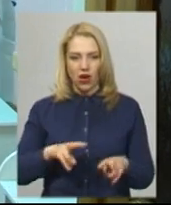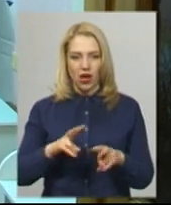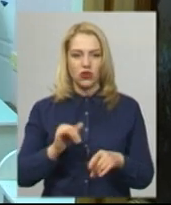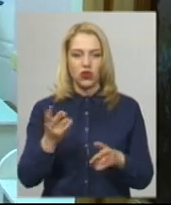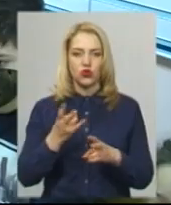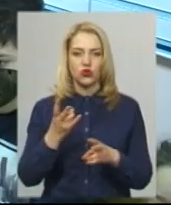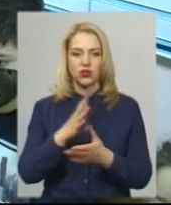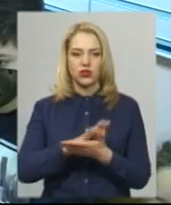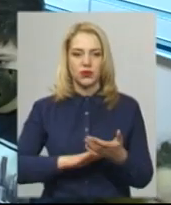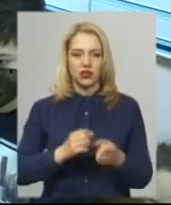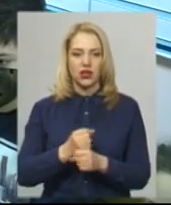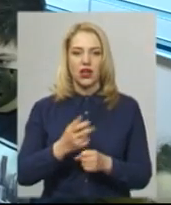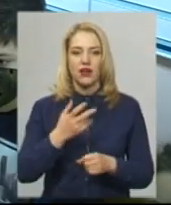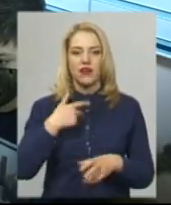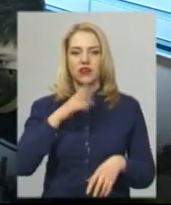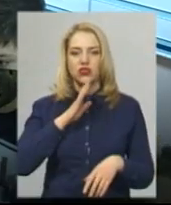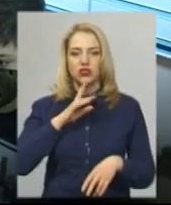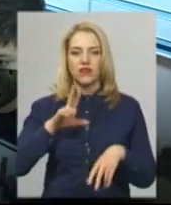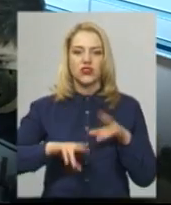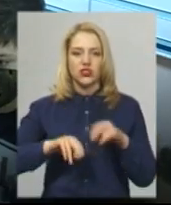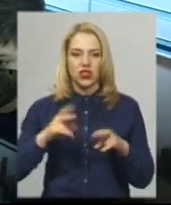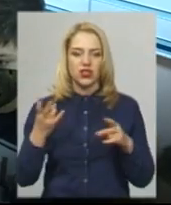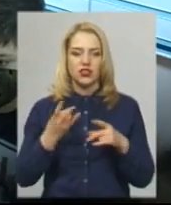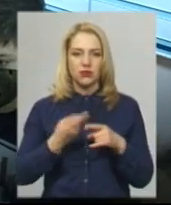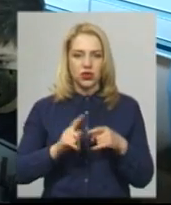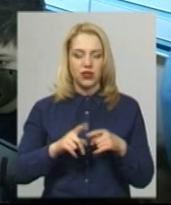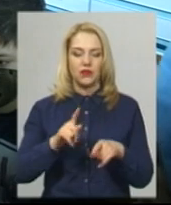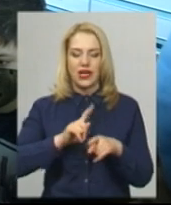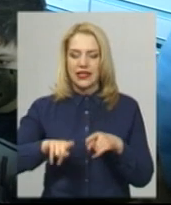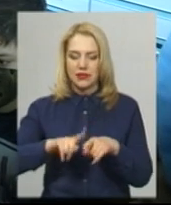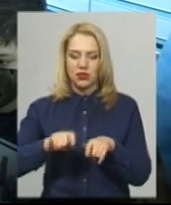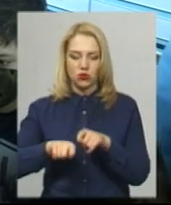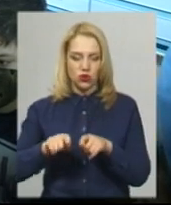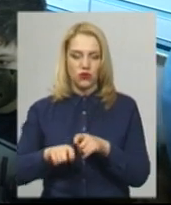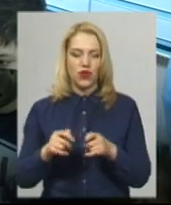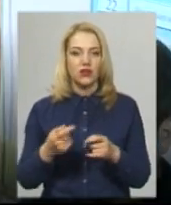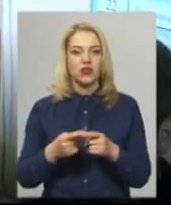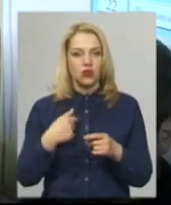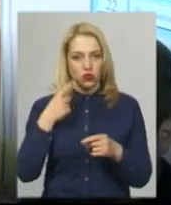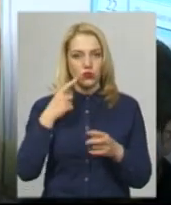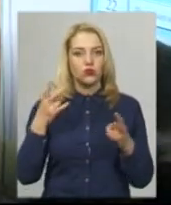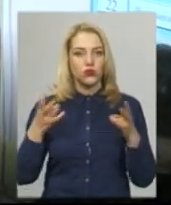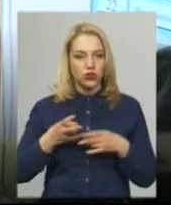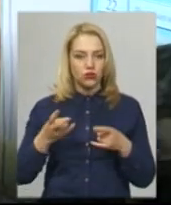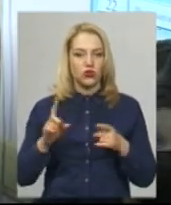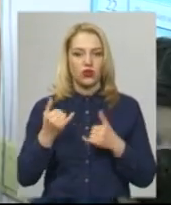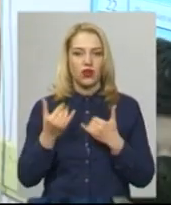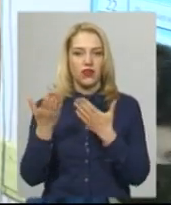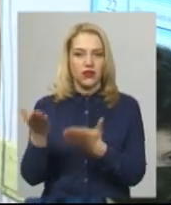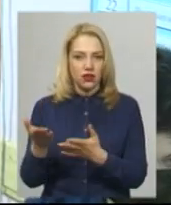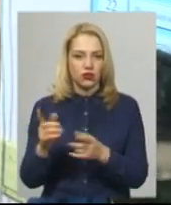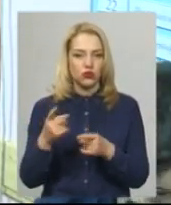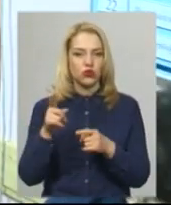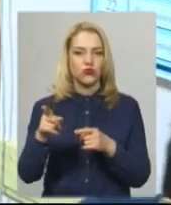експрес-тестування медикам потрібні. Я думаю, це потрібно, на першу чергу, для них самих, тому що вони на першій лінії боротьби